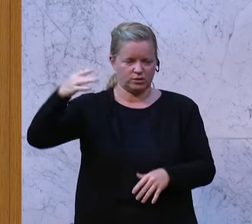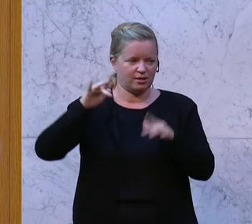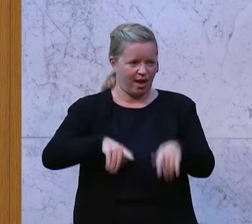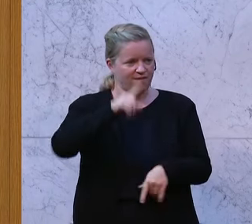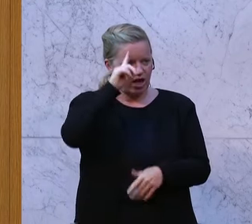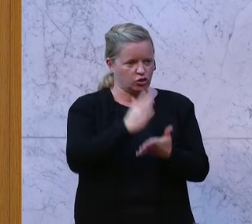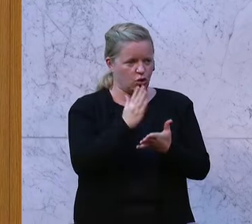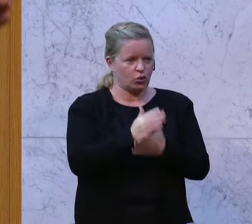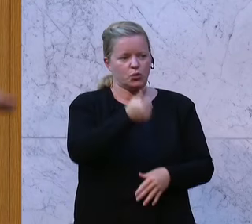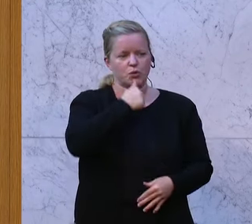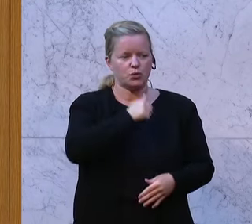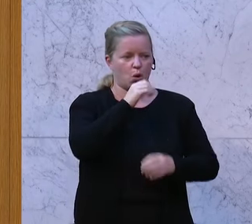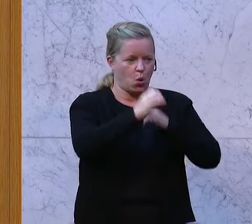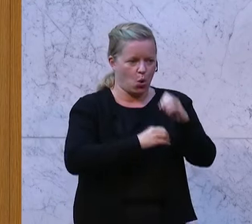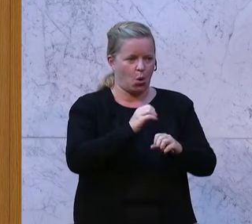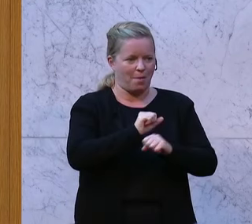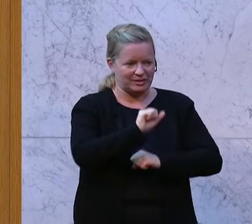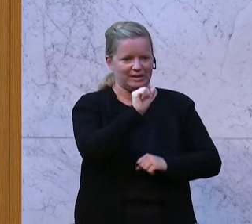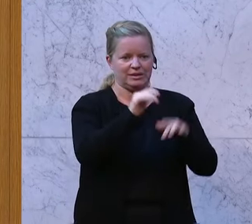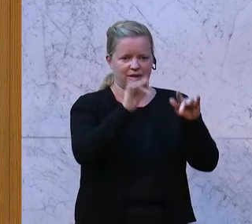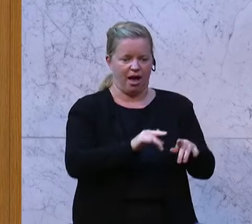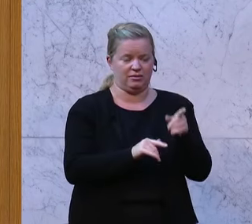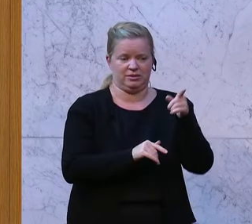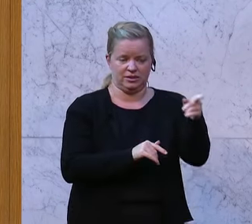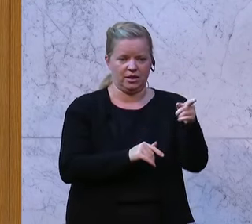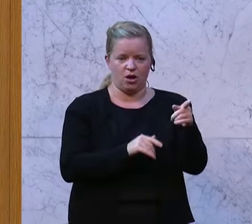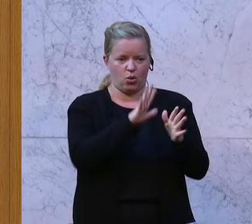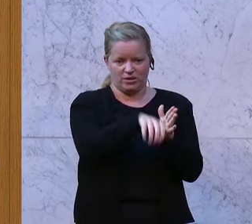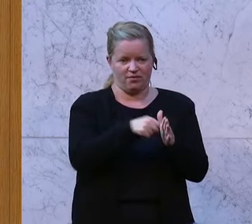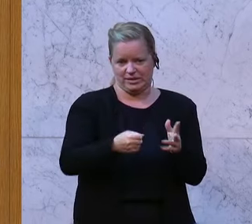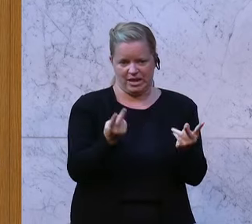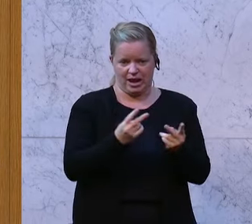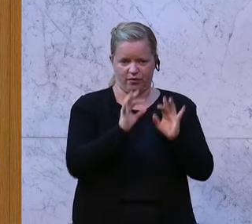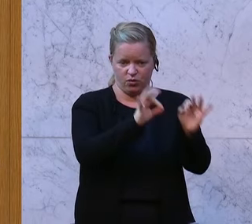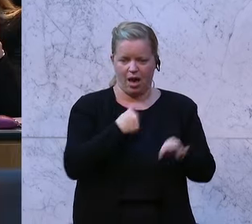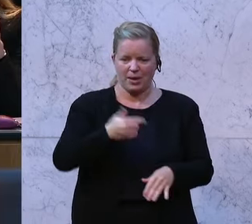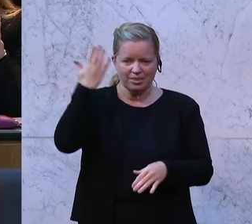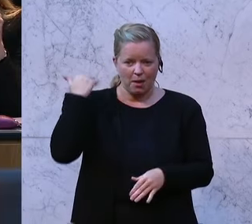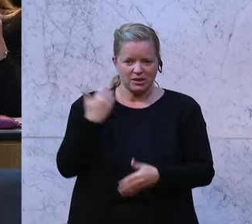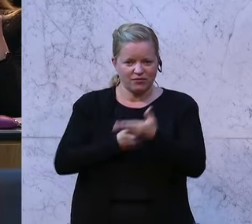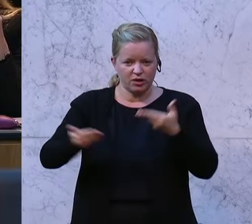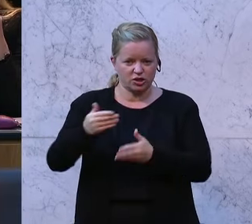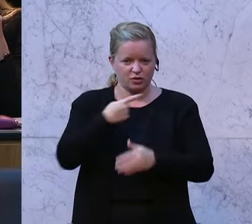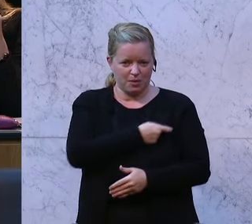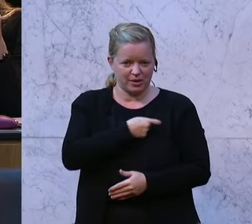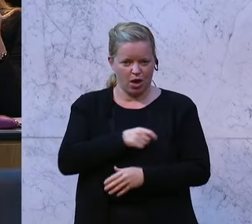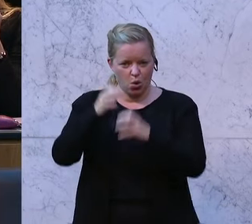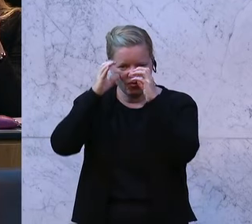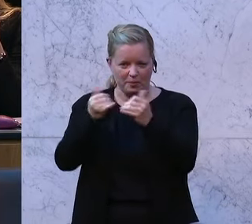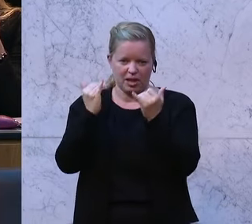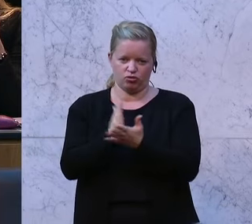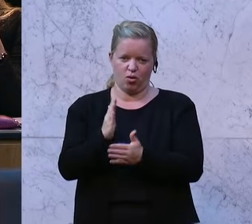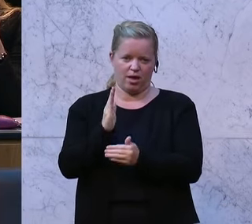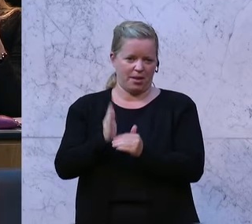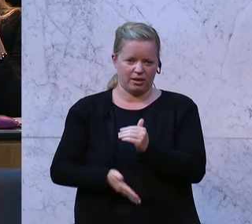Ökomaxisten diese Konsequenzen vollkommen egal sind, aber dass die ehemalige Wirtschaftspartei ÖVP mittlerweile so am Ende ist und da